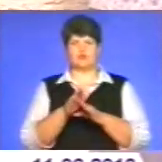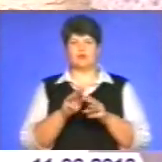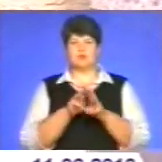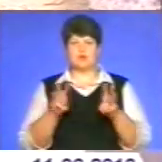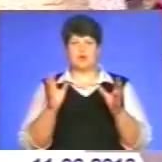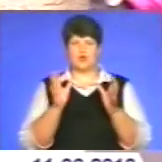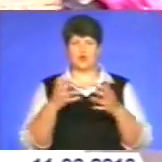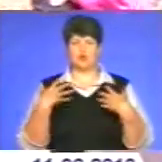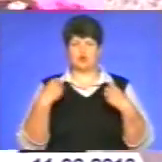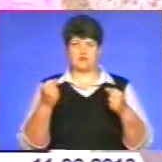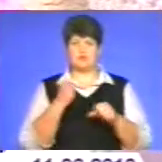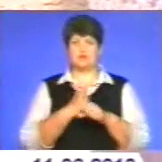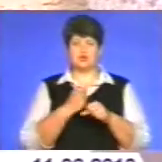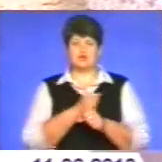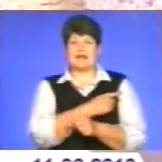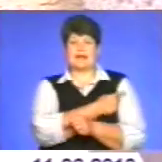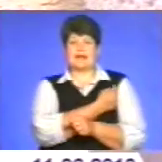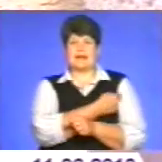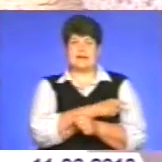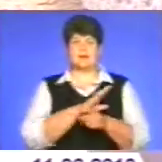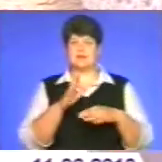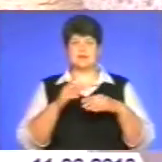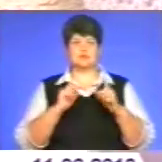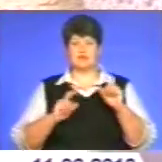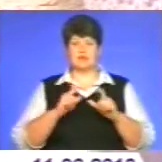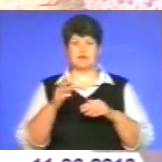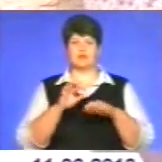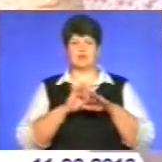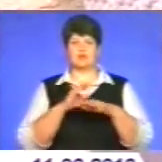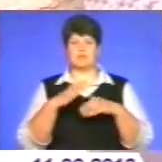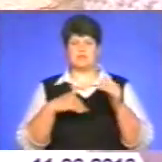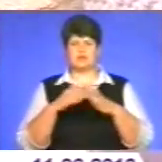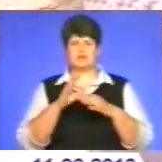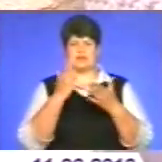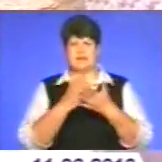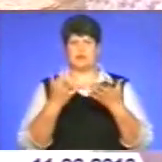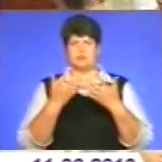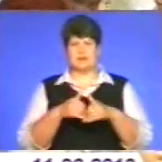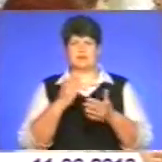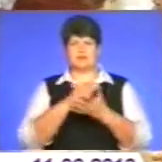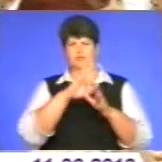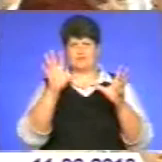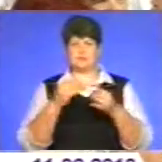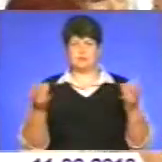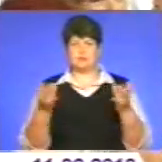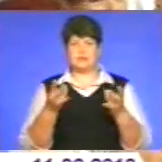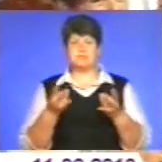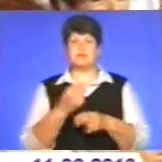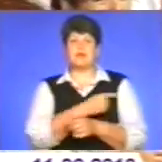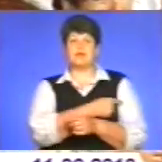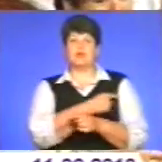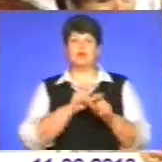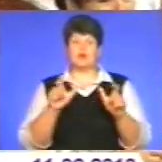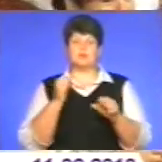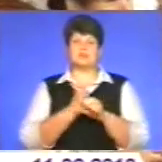лікарі, а не студенти, які проходять практику, дає все необхідне обладнання і забезпечення всім необхідне. В амбулаторії працюватиме